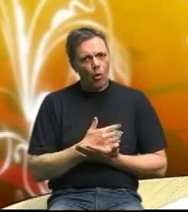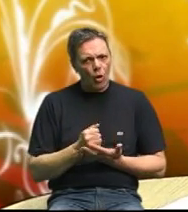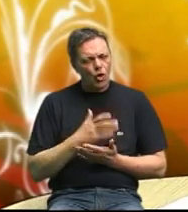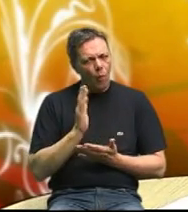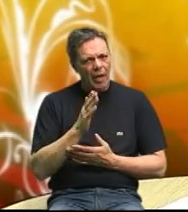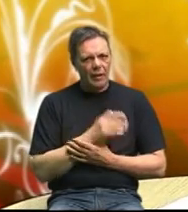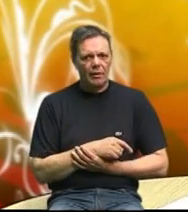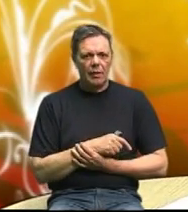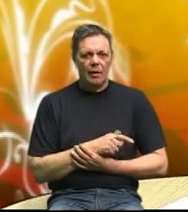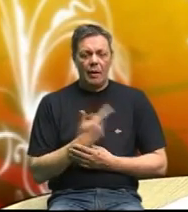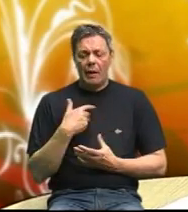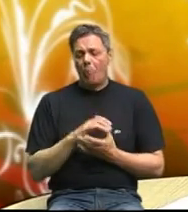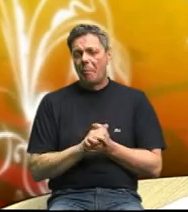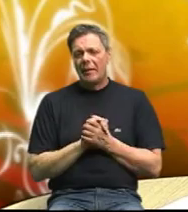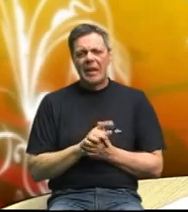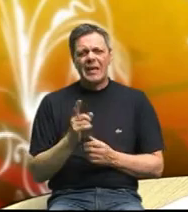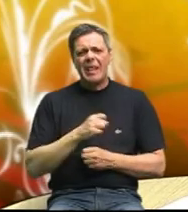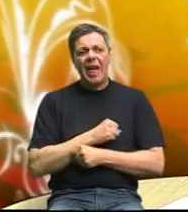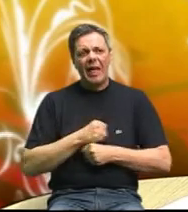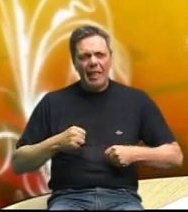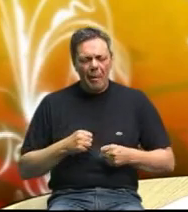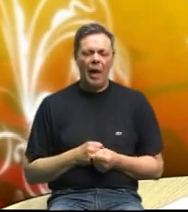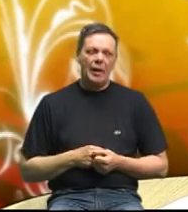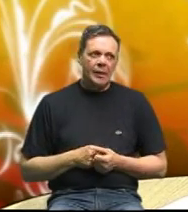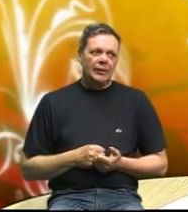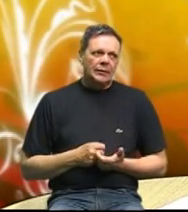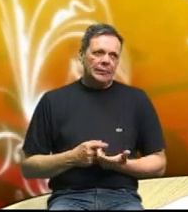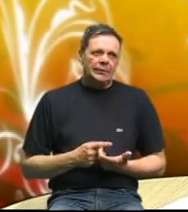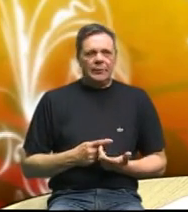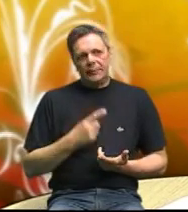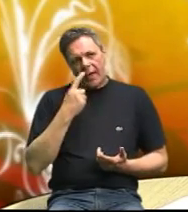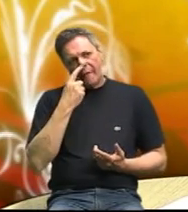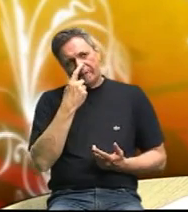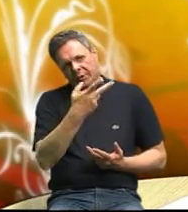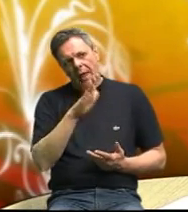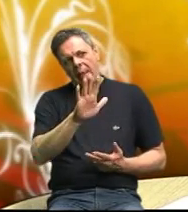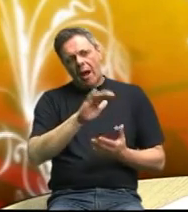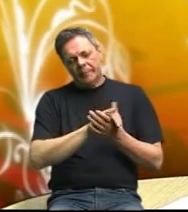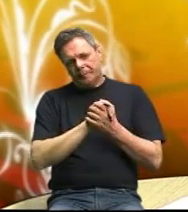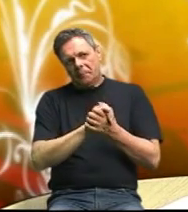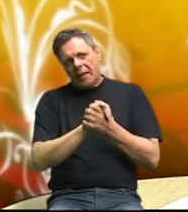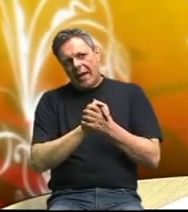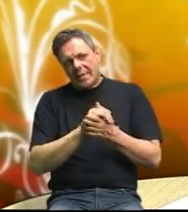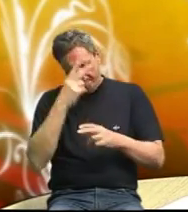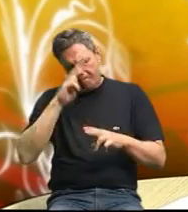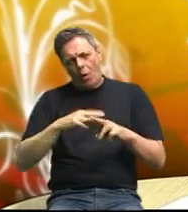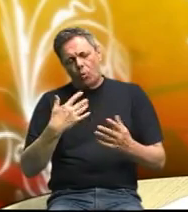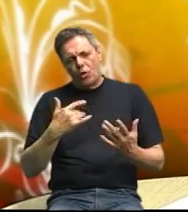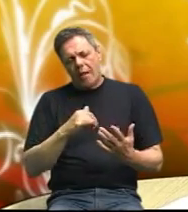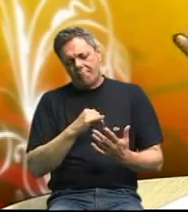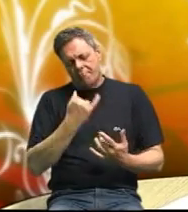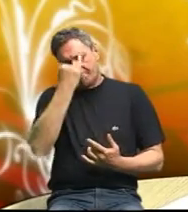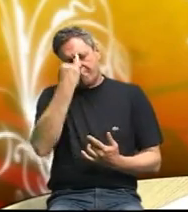da nije baš sretna kad vidi da njena prijateljica je krenula u ozbiljnu odluku smanjenja svoje težine i hoće je